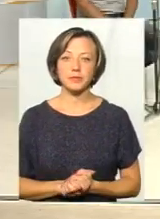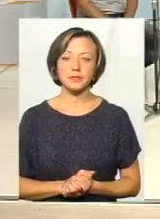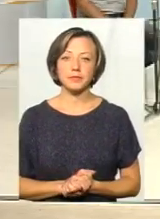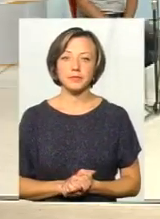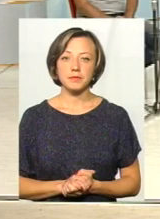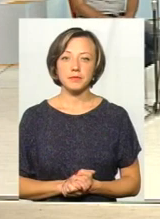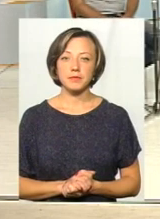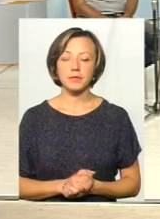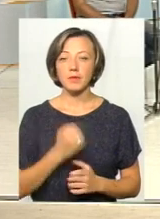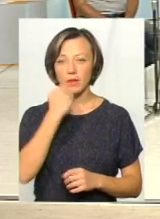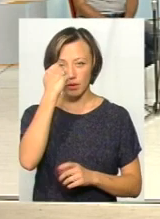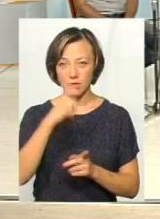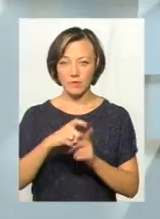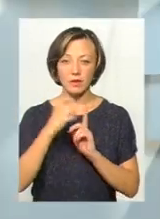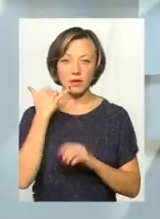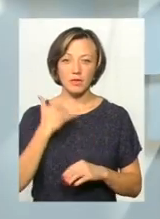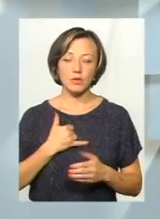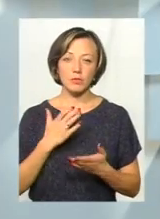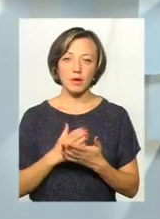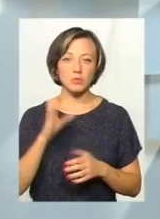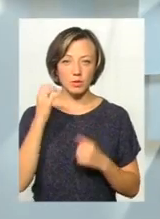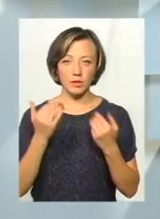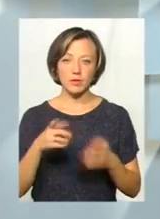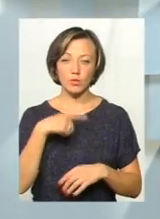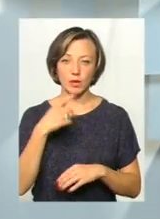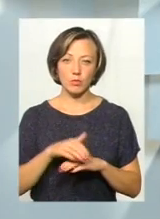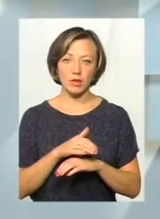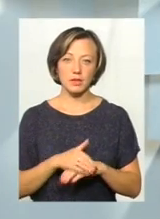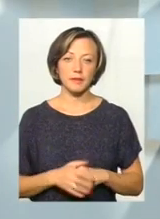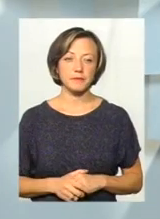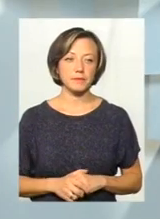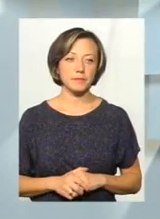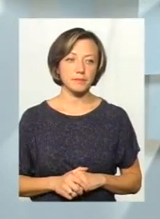Дякую за відповідь. Телефонний дзвонок маємо, слухаємо вас, говоріть, будь ласка.